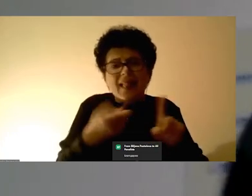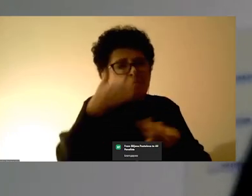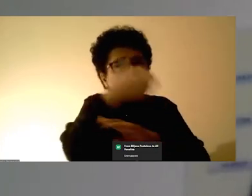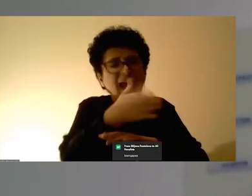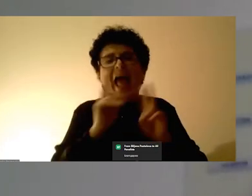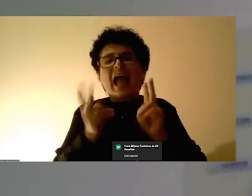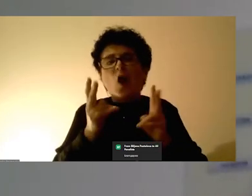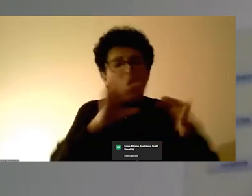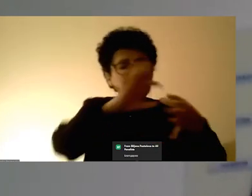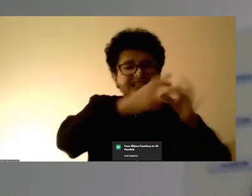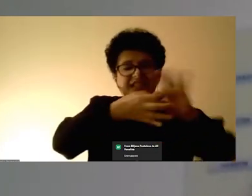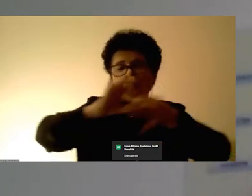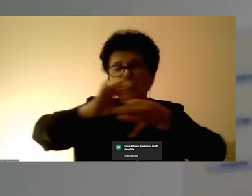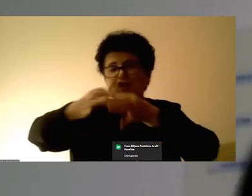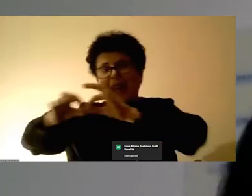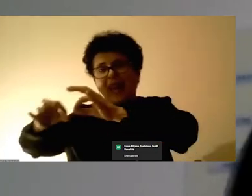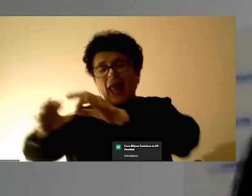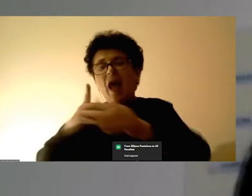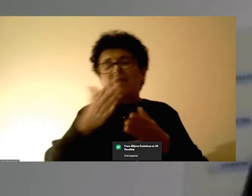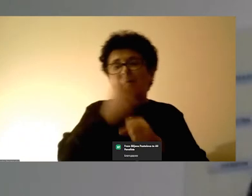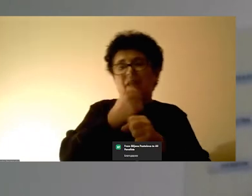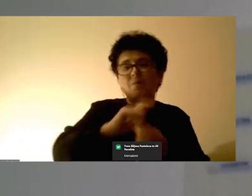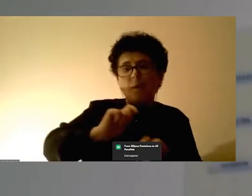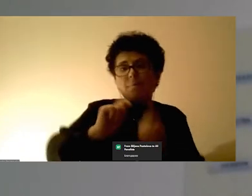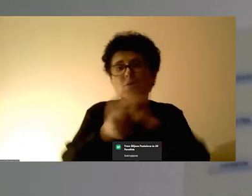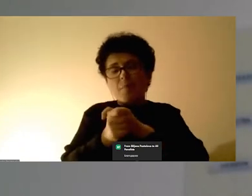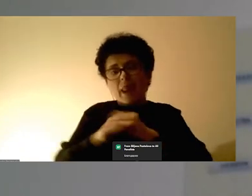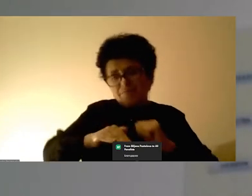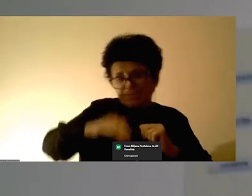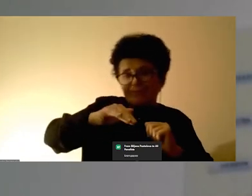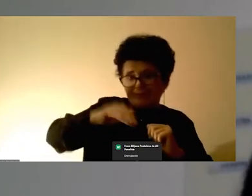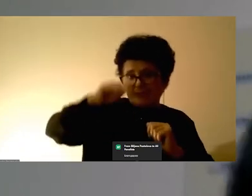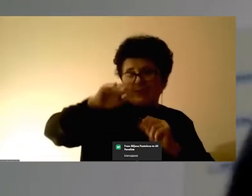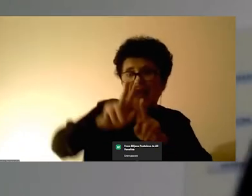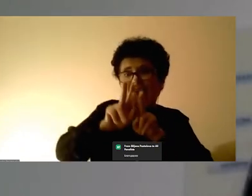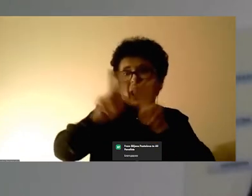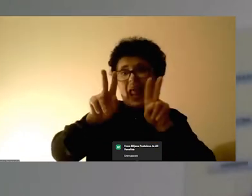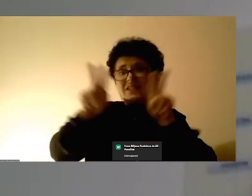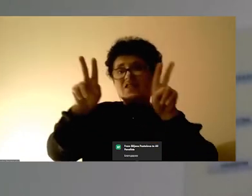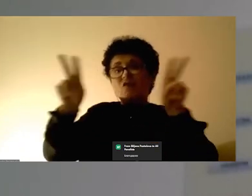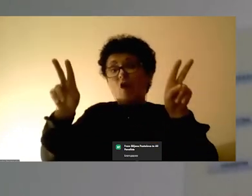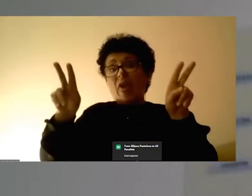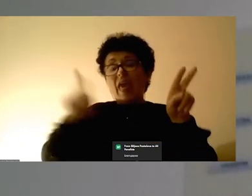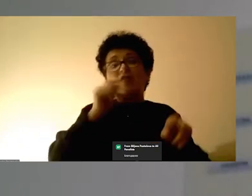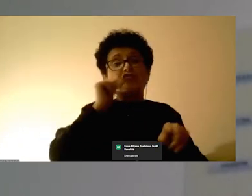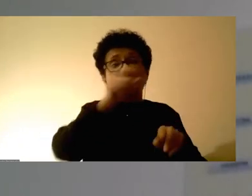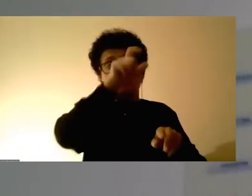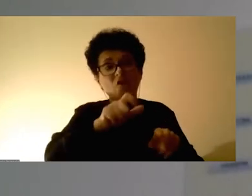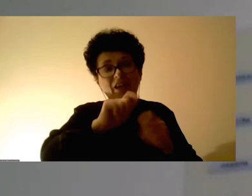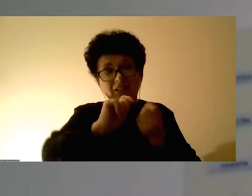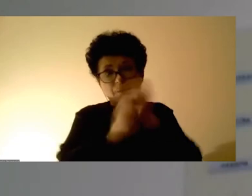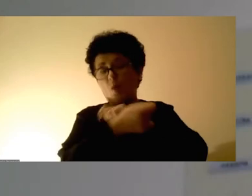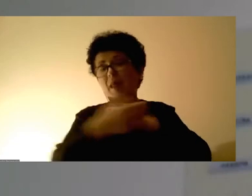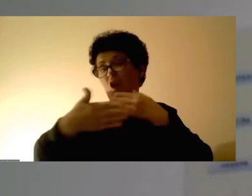што покренува од на промена на раст, развој и промена во однесувањето на нашите клиенти